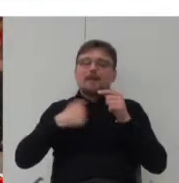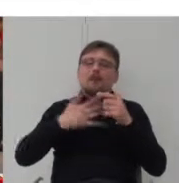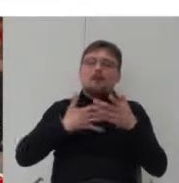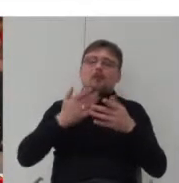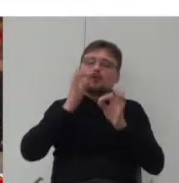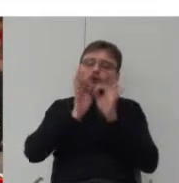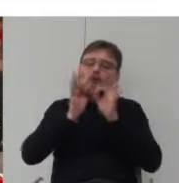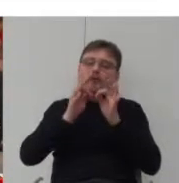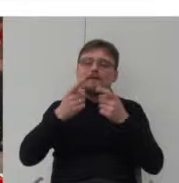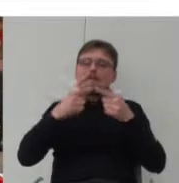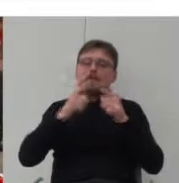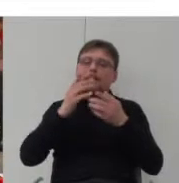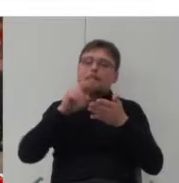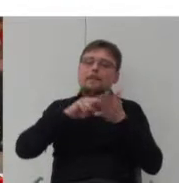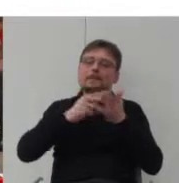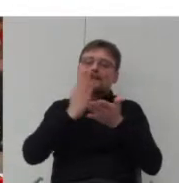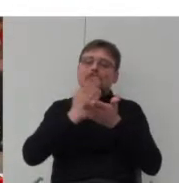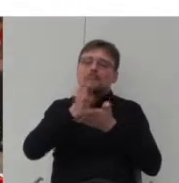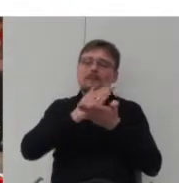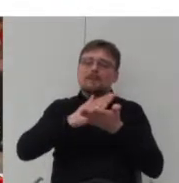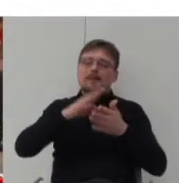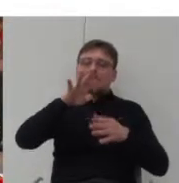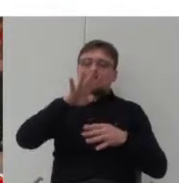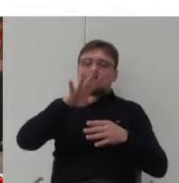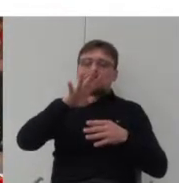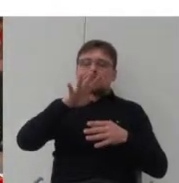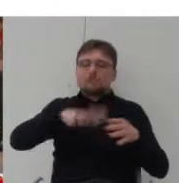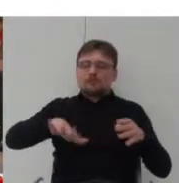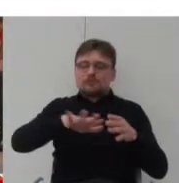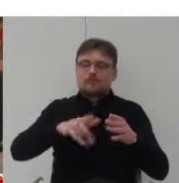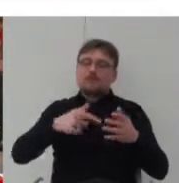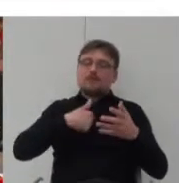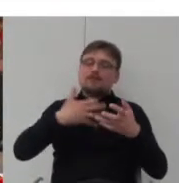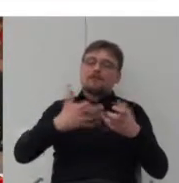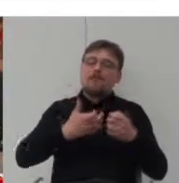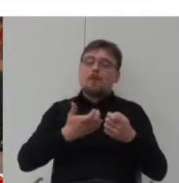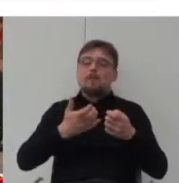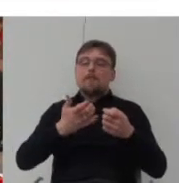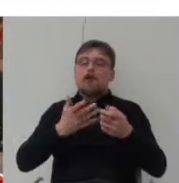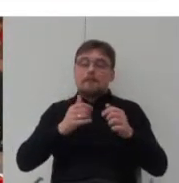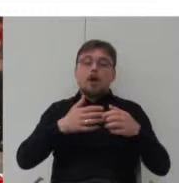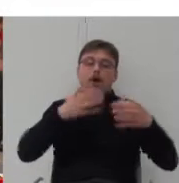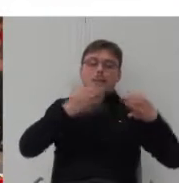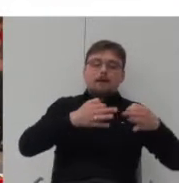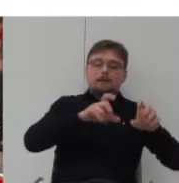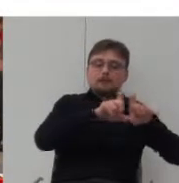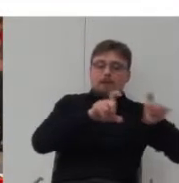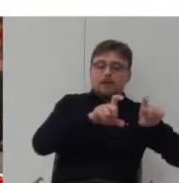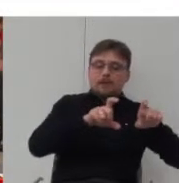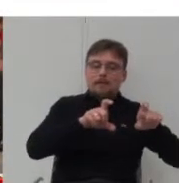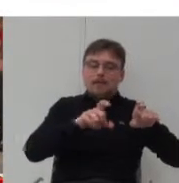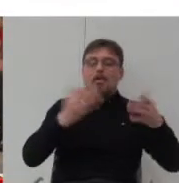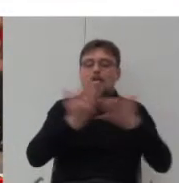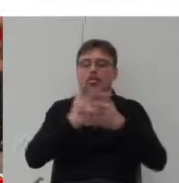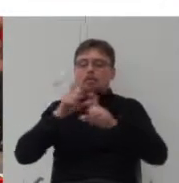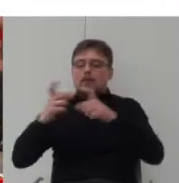I zależało mi właśnie na takim płynnym wpisaniu się w tę zabudowę istniejącą. Na tym terenie